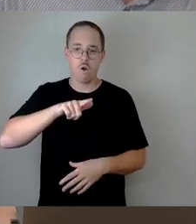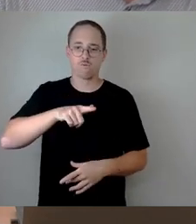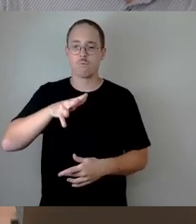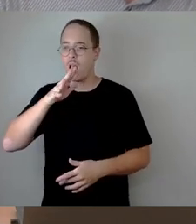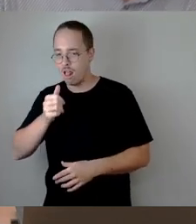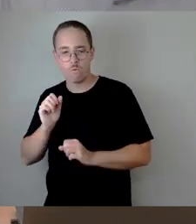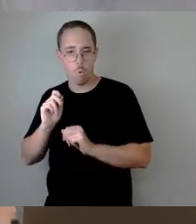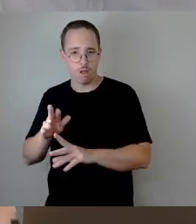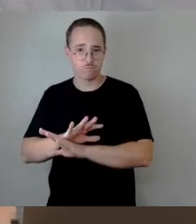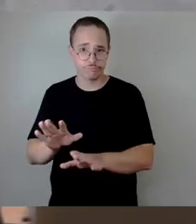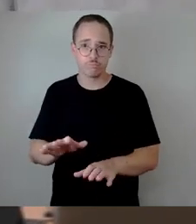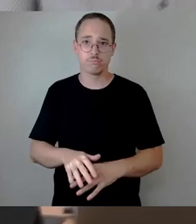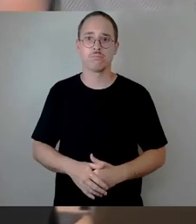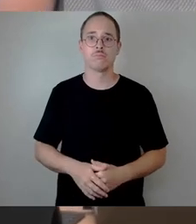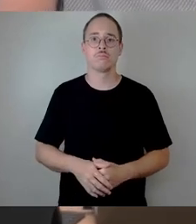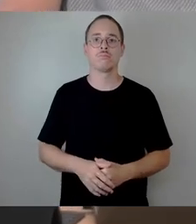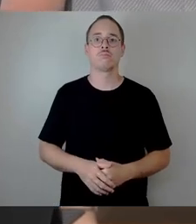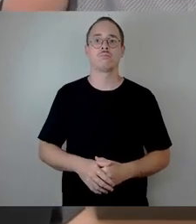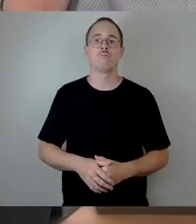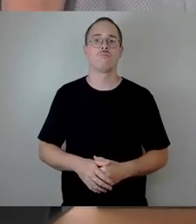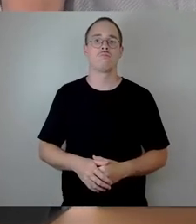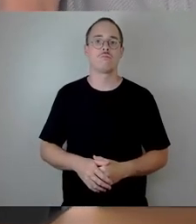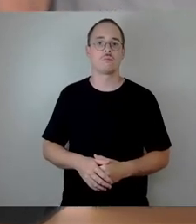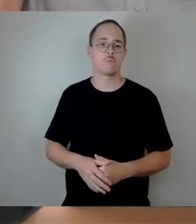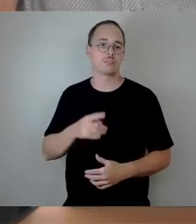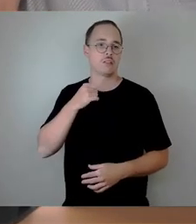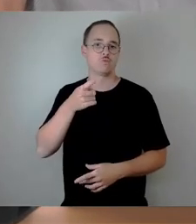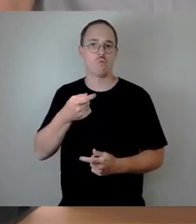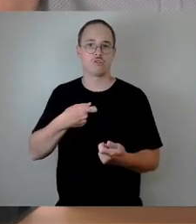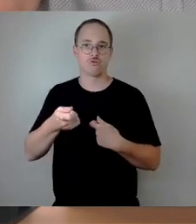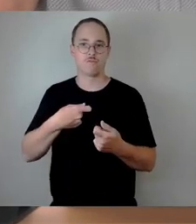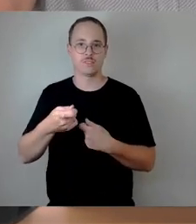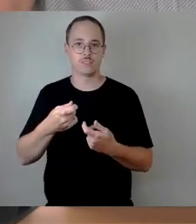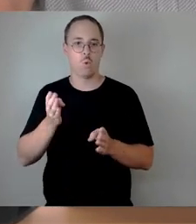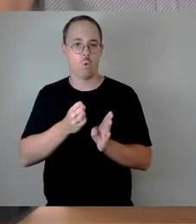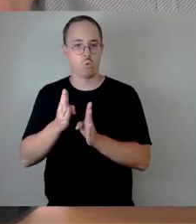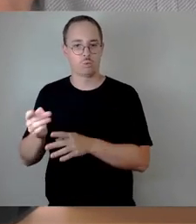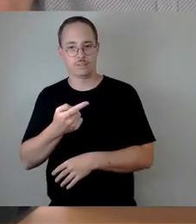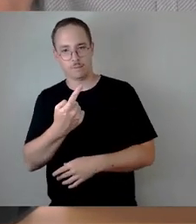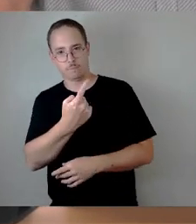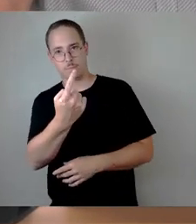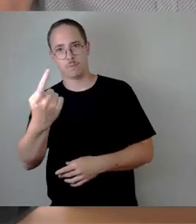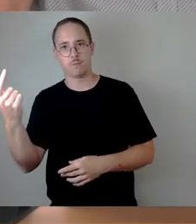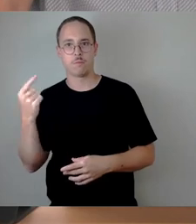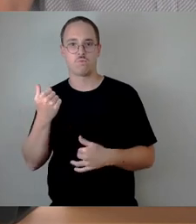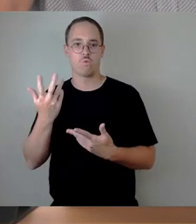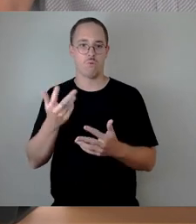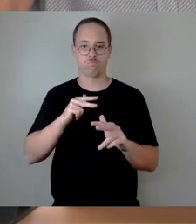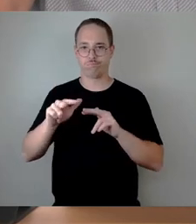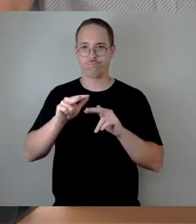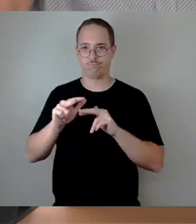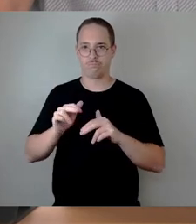wäre jetzt geschäftsordnend so von Ihnen zu regeln. Das ist ja Ihr freies Recht, sich Änderung der Regeln,